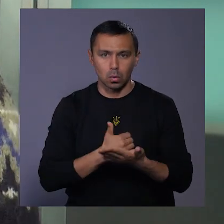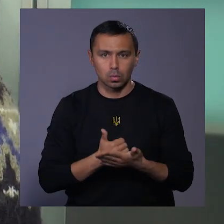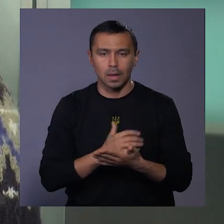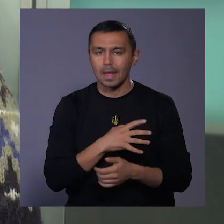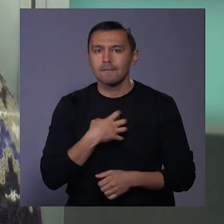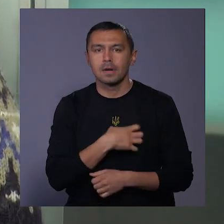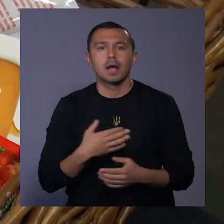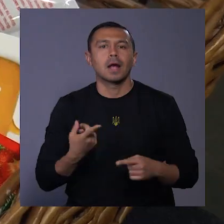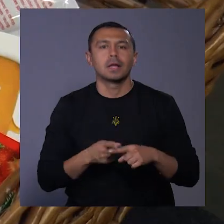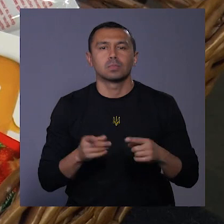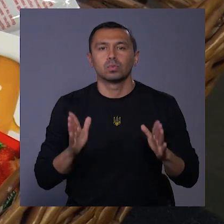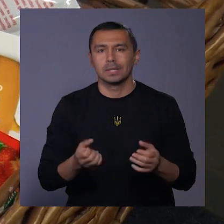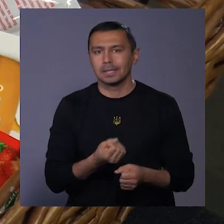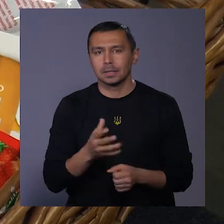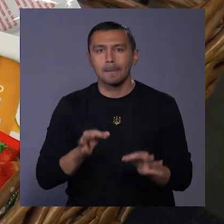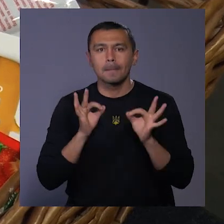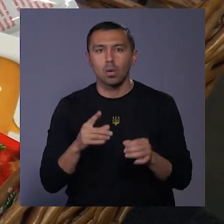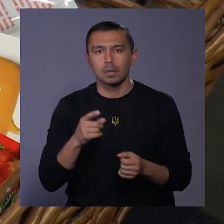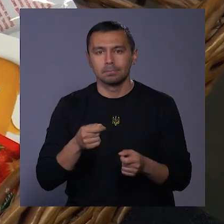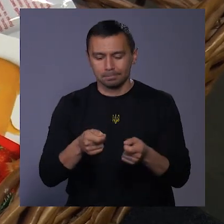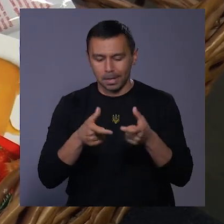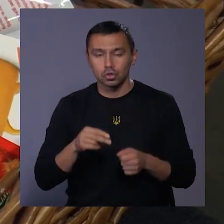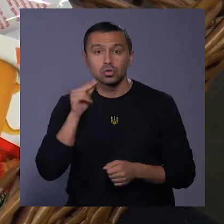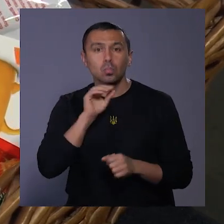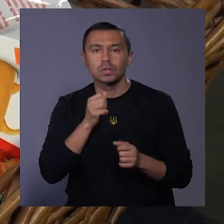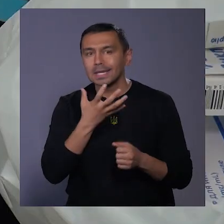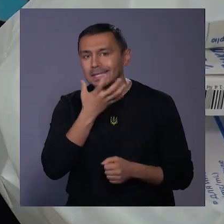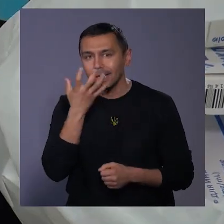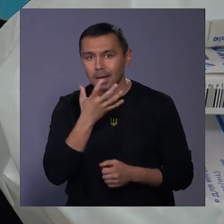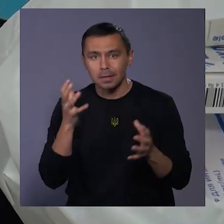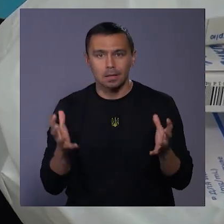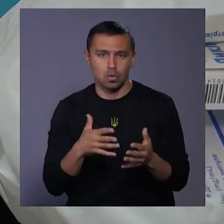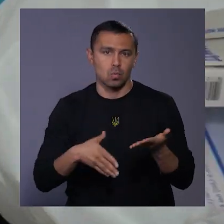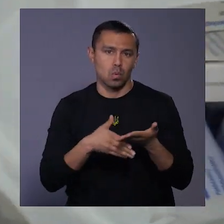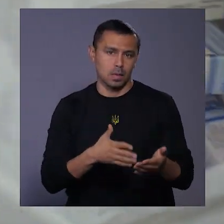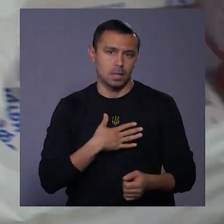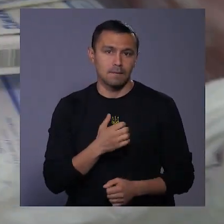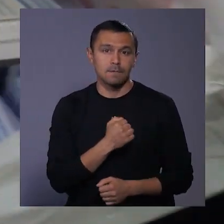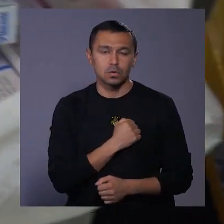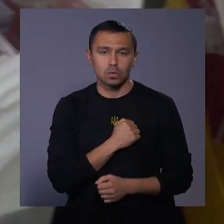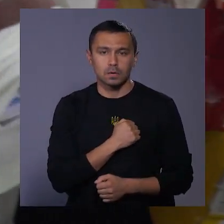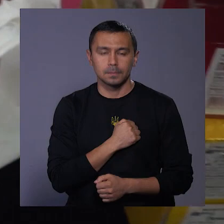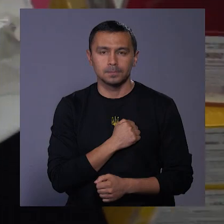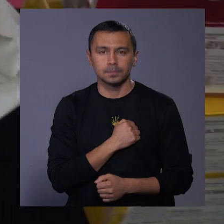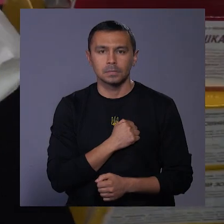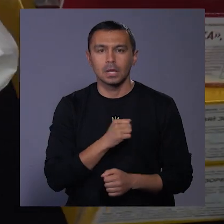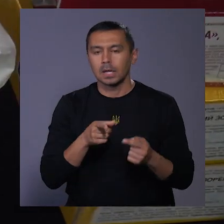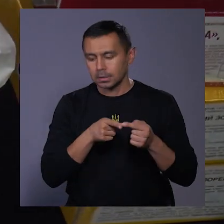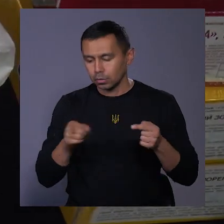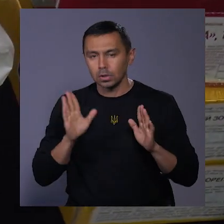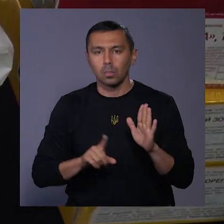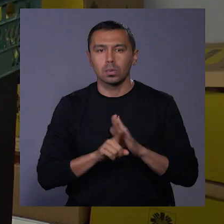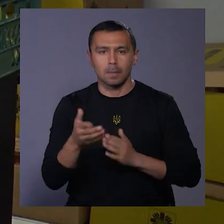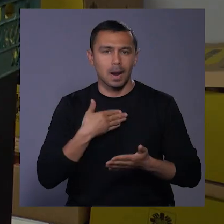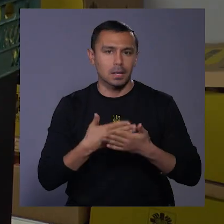Неважливо, яка це буде кількість. Направду, навіть один пакетик чаю може зігріти і допомогти нашим військовим. Сон тільки починається, ми